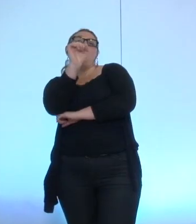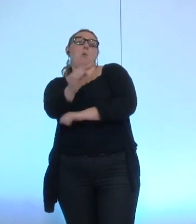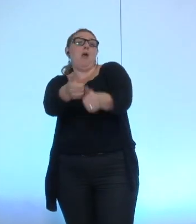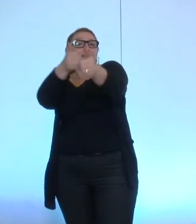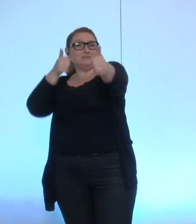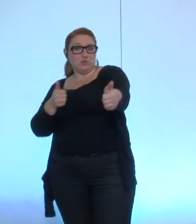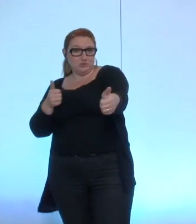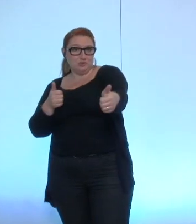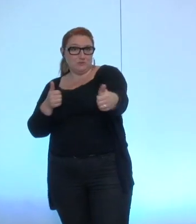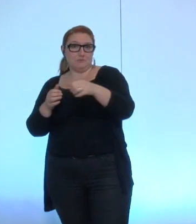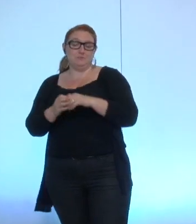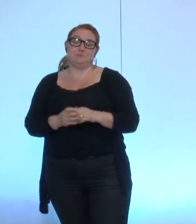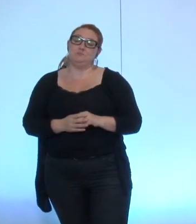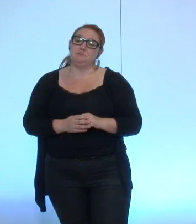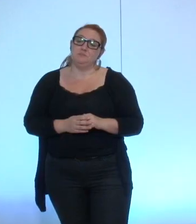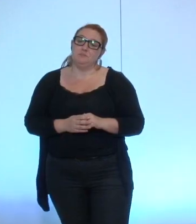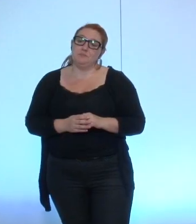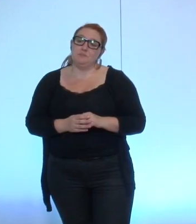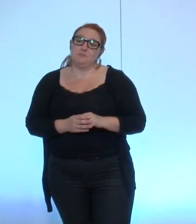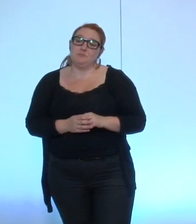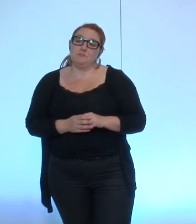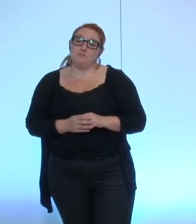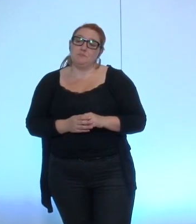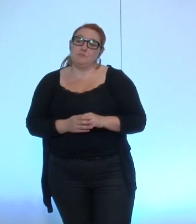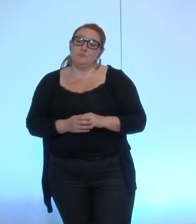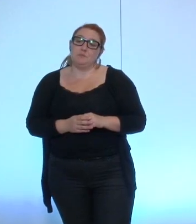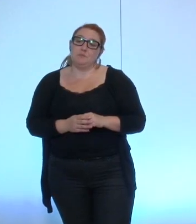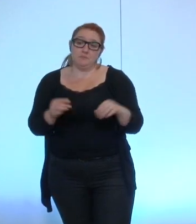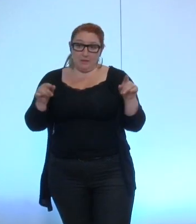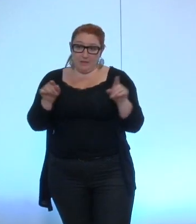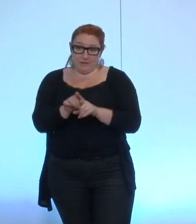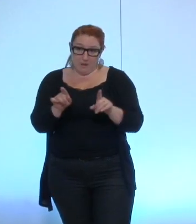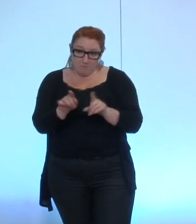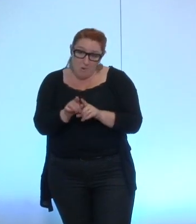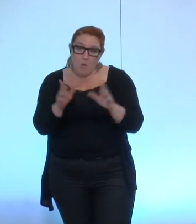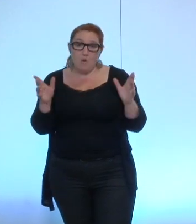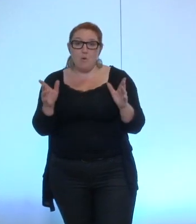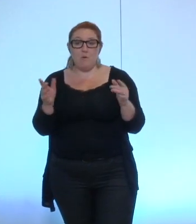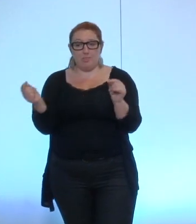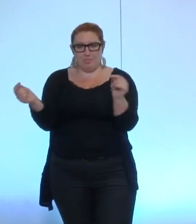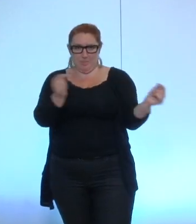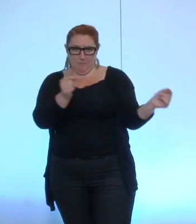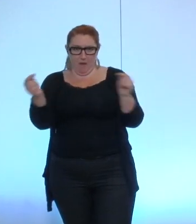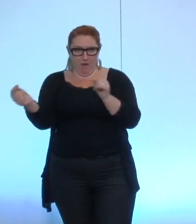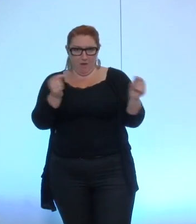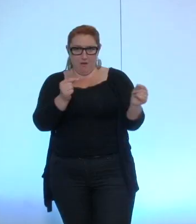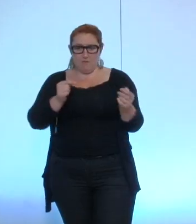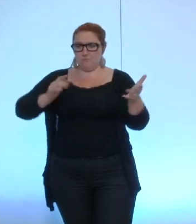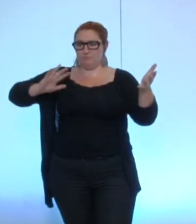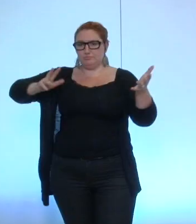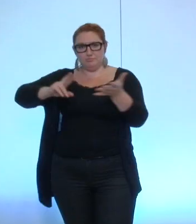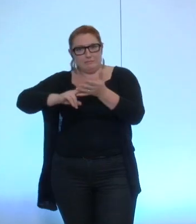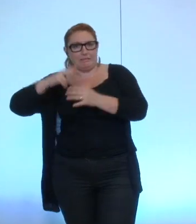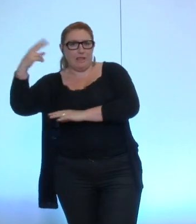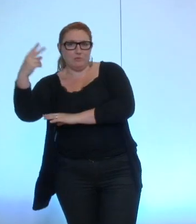à distance donc et en particulier également puisque nos débats sont traduits en langue des signes que